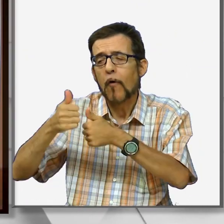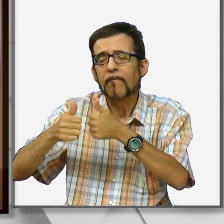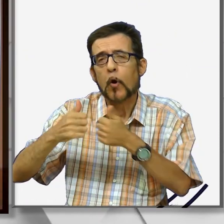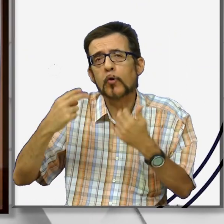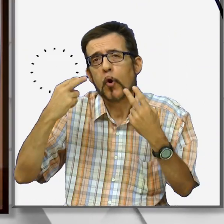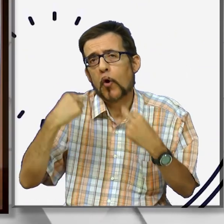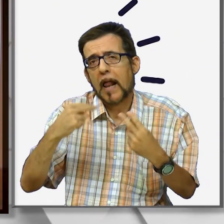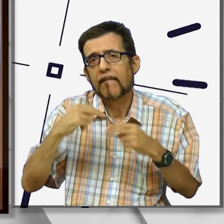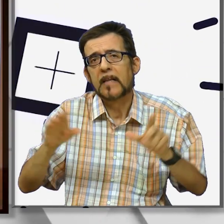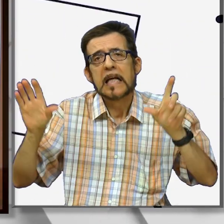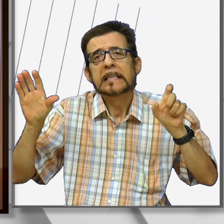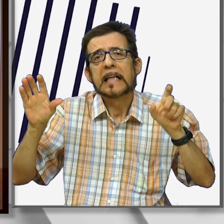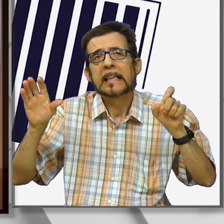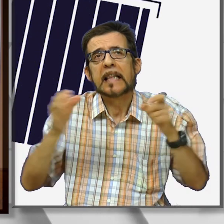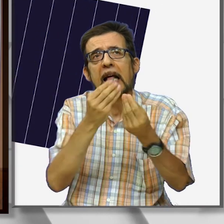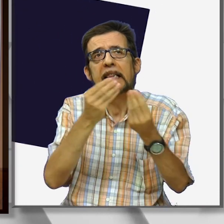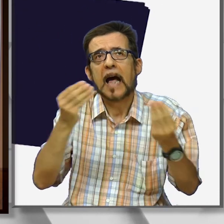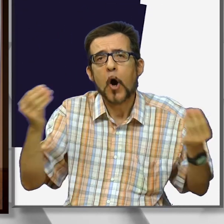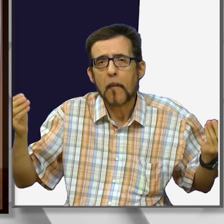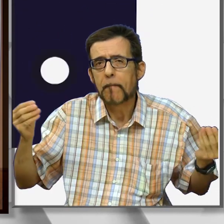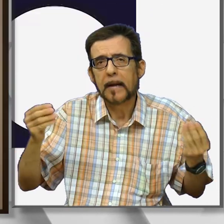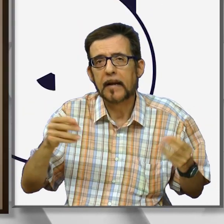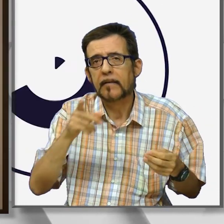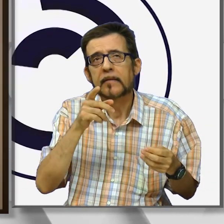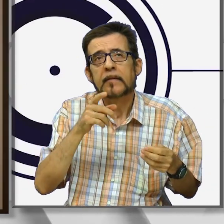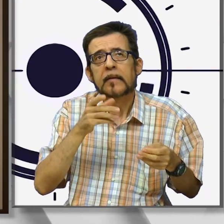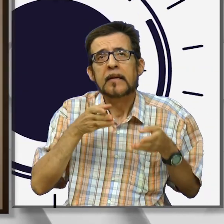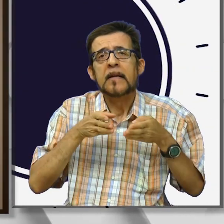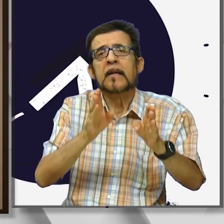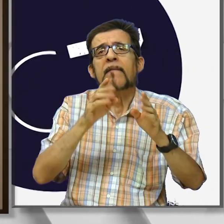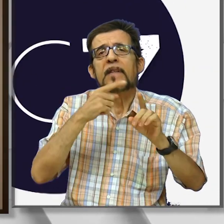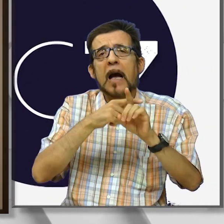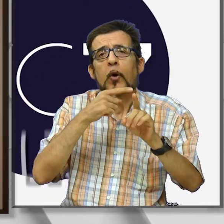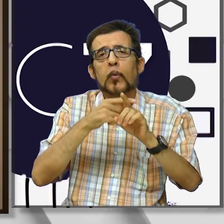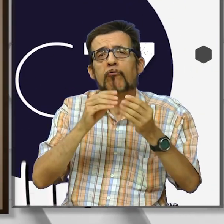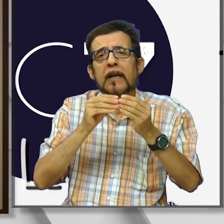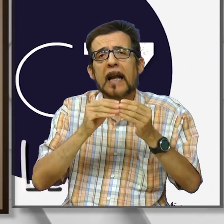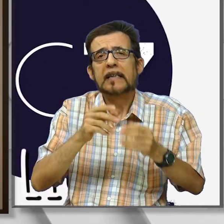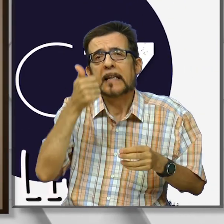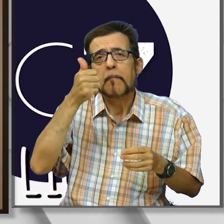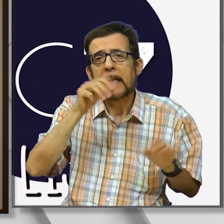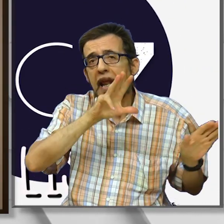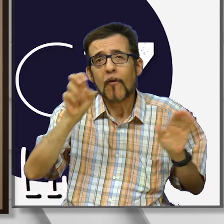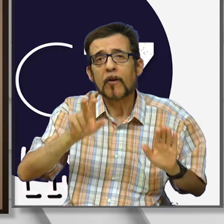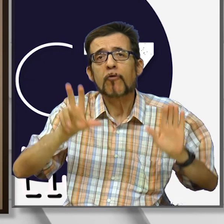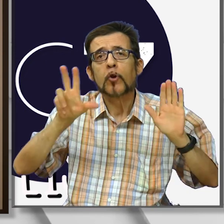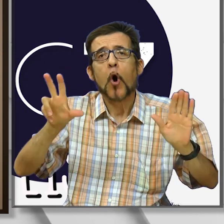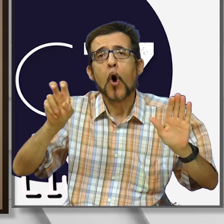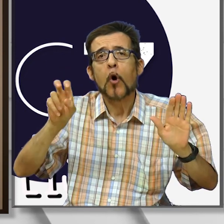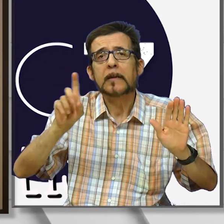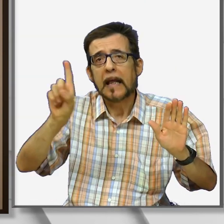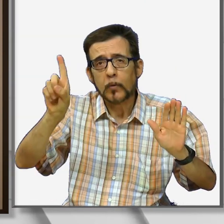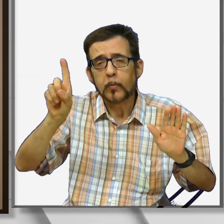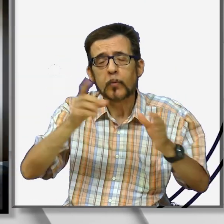opere, per la maggior parte inedite, legate alla straordinaria via crucis realizzata nel 1981, donata alla